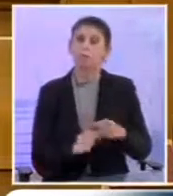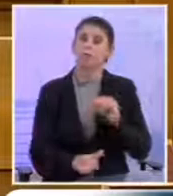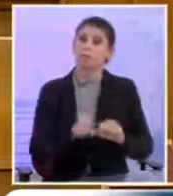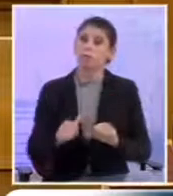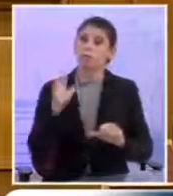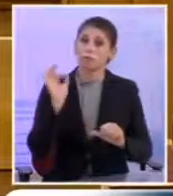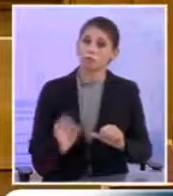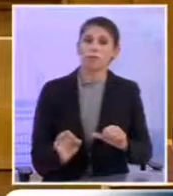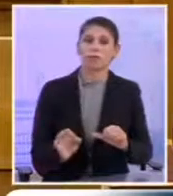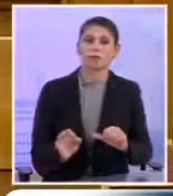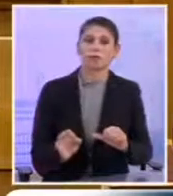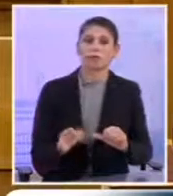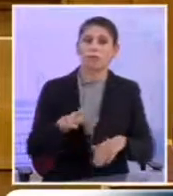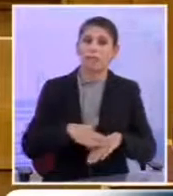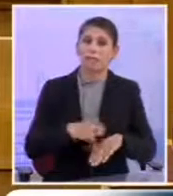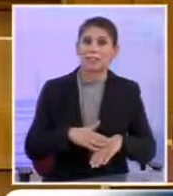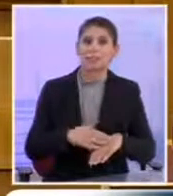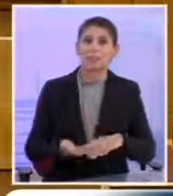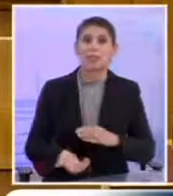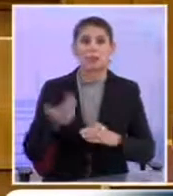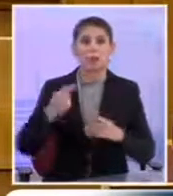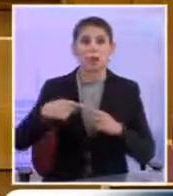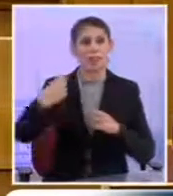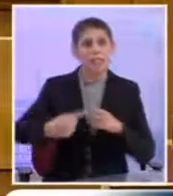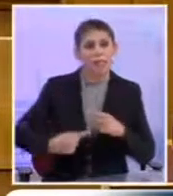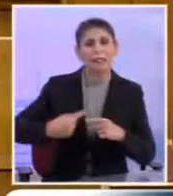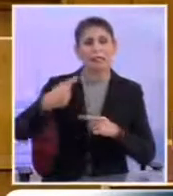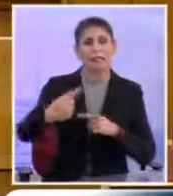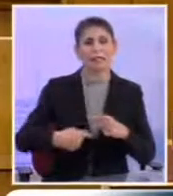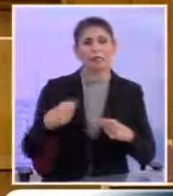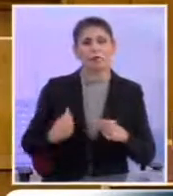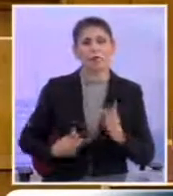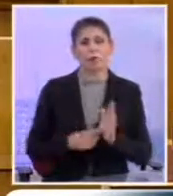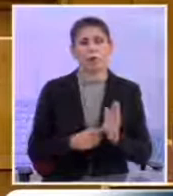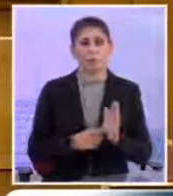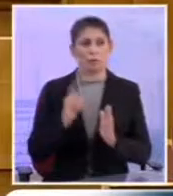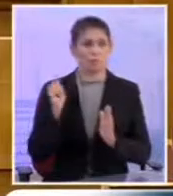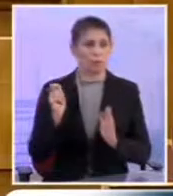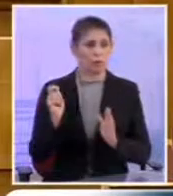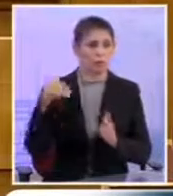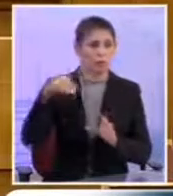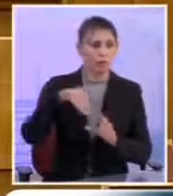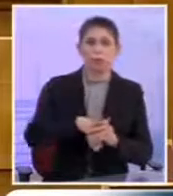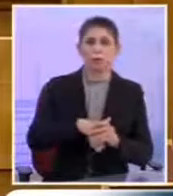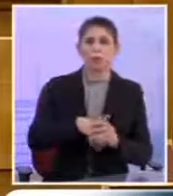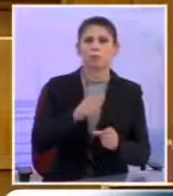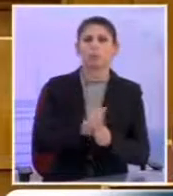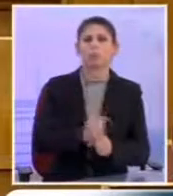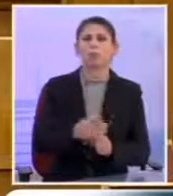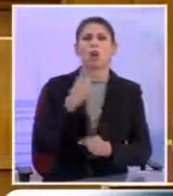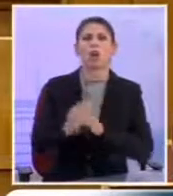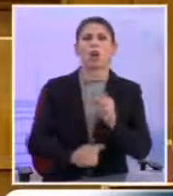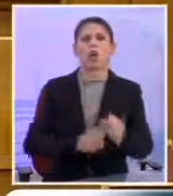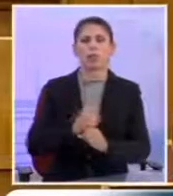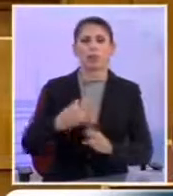ακριβώς την αιτία της προκυκλικής δημοσιονομικής πολιτικής Στην οποία παγιδεύσατε τη χρόνια για χρόνια τη χώρα